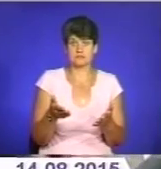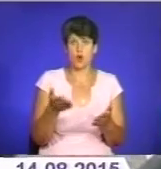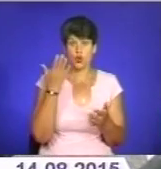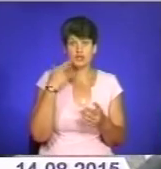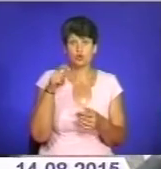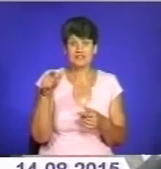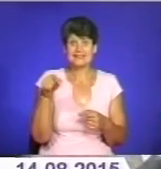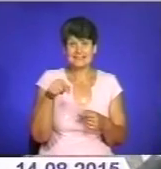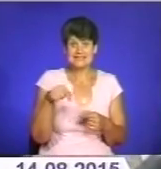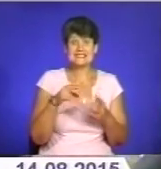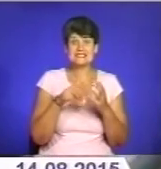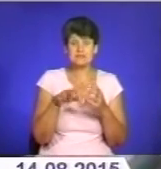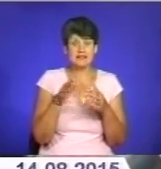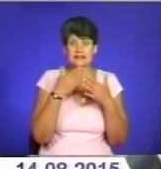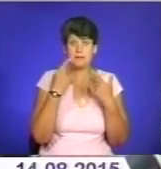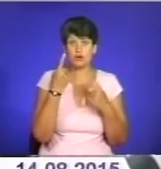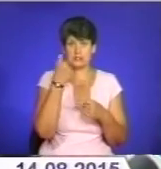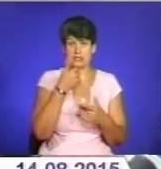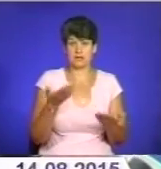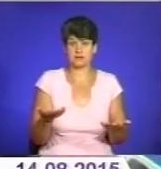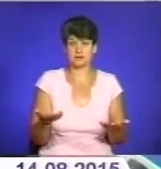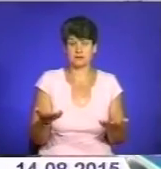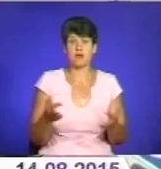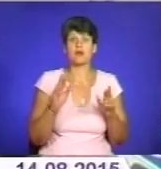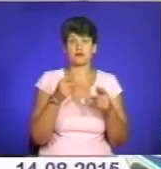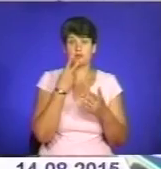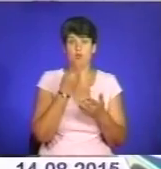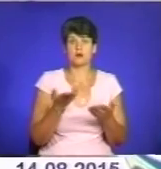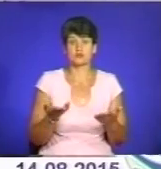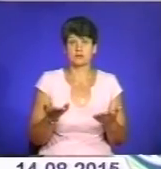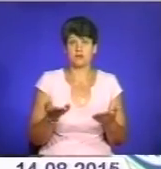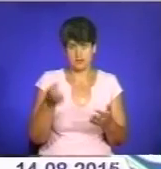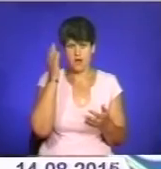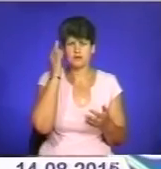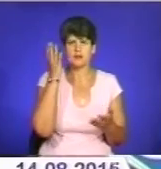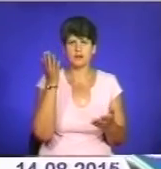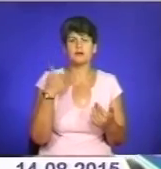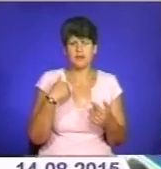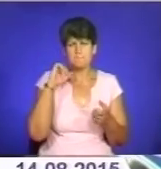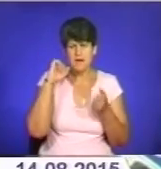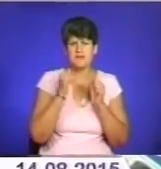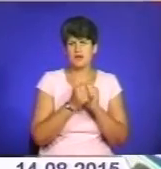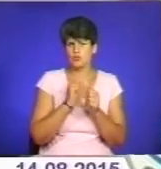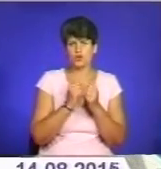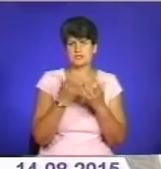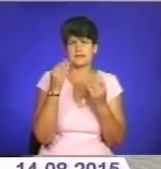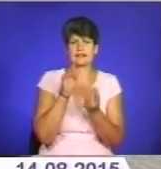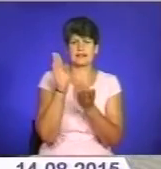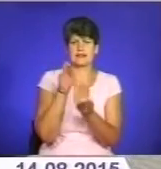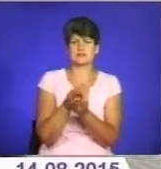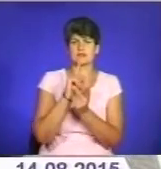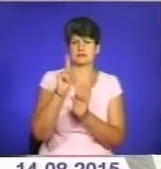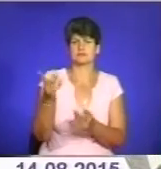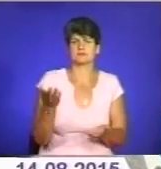людина вже на цій землі не має майже рік. Як таке побачити? Нагадати? Ми про нього пам'ятаємо і так, ми кожного дня на цивентарі.